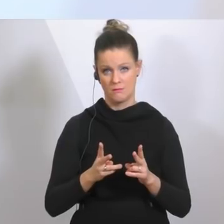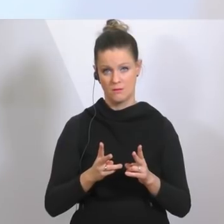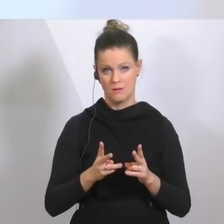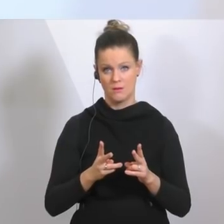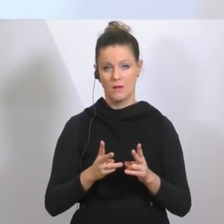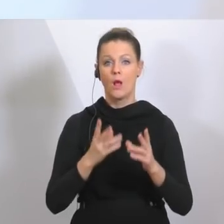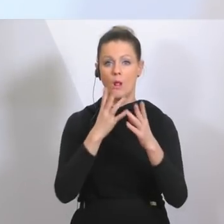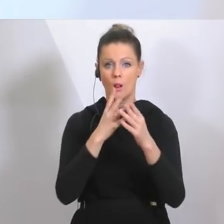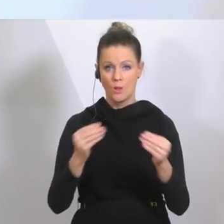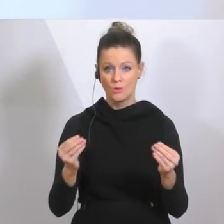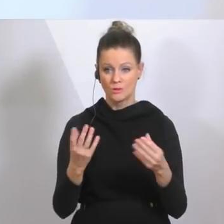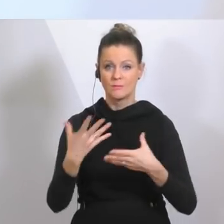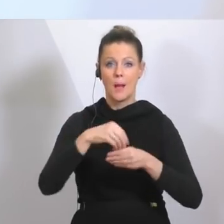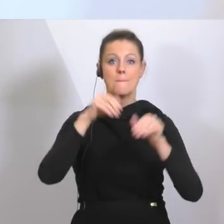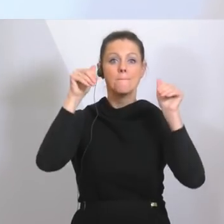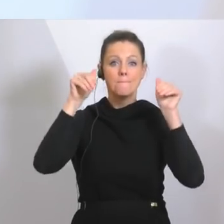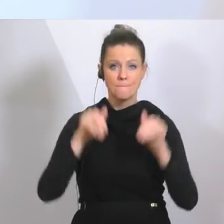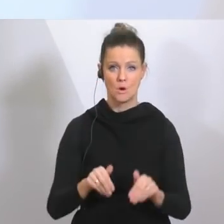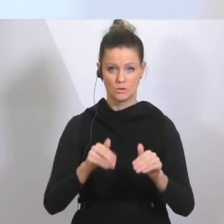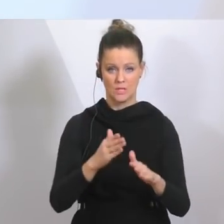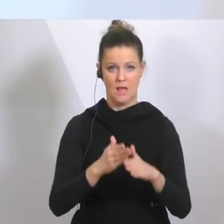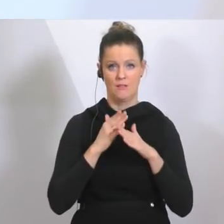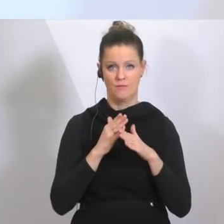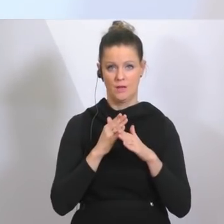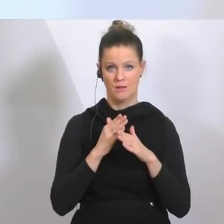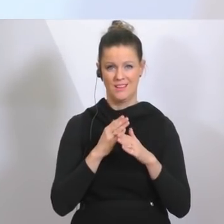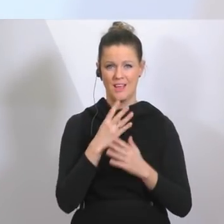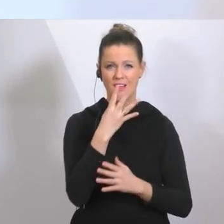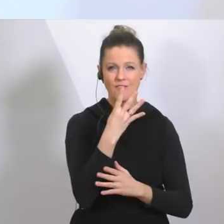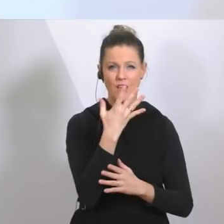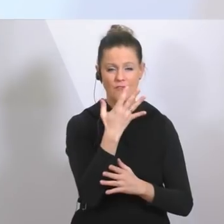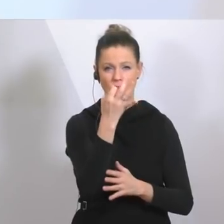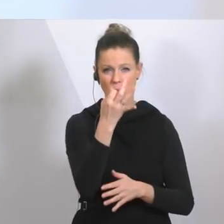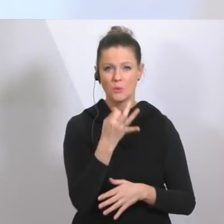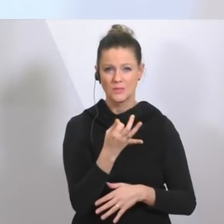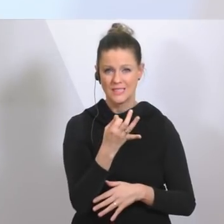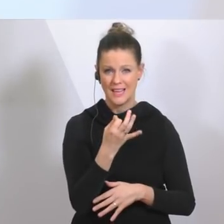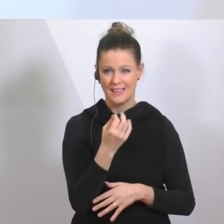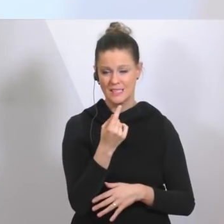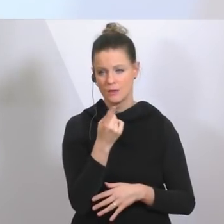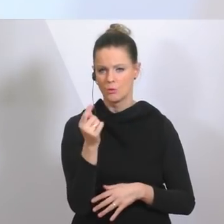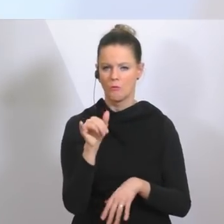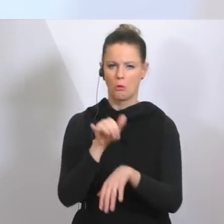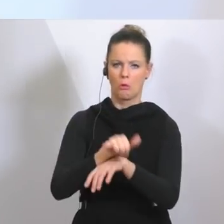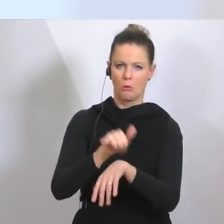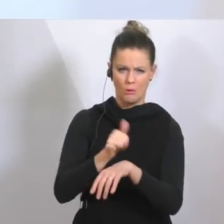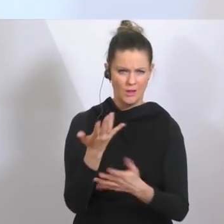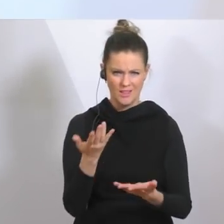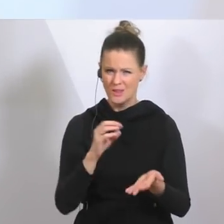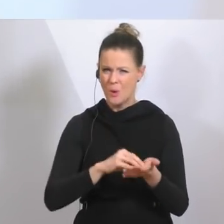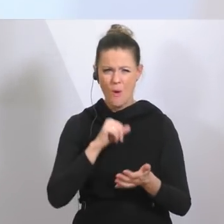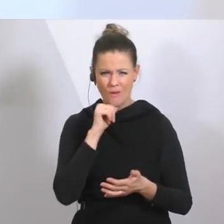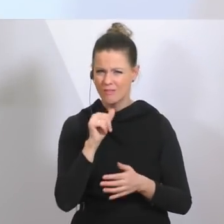Lösung sein muss. Und das ist mein Appell, diese vielleicht vier, fünf Prozent, die wir haben, die das noch negieren, bei denen es noch nicht so